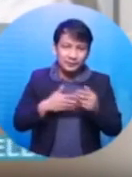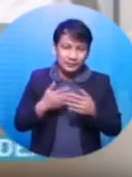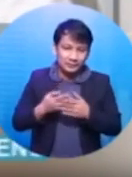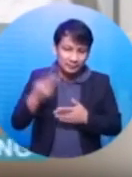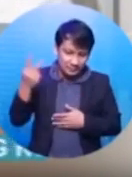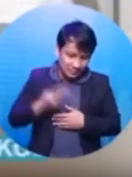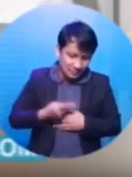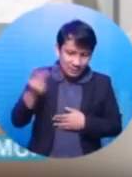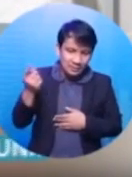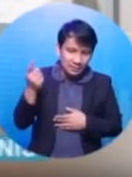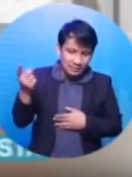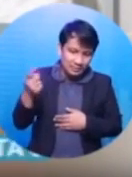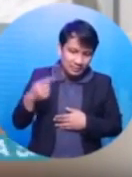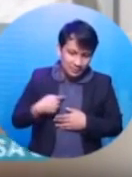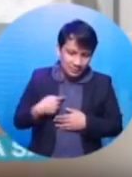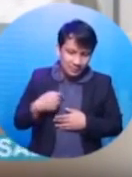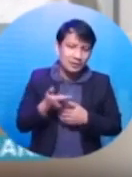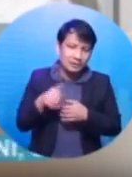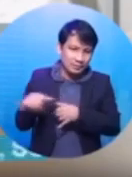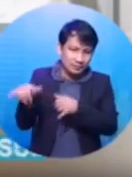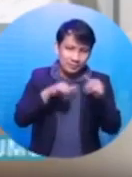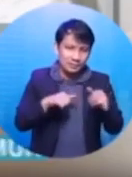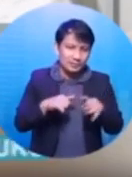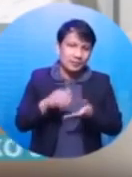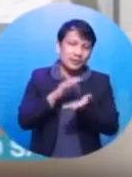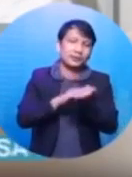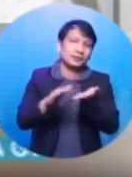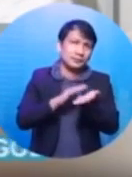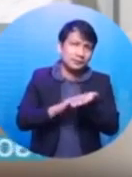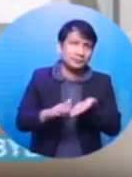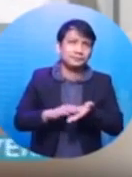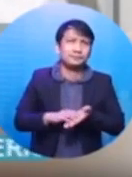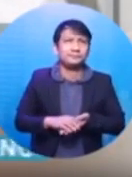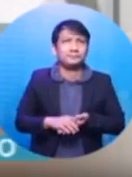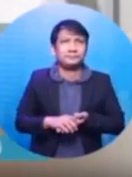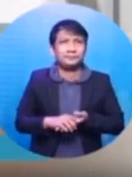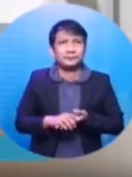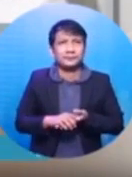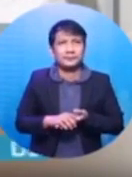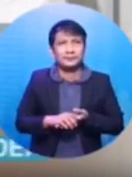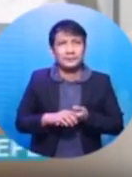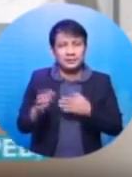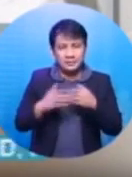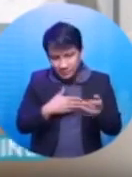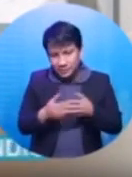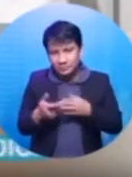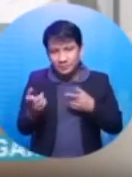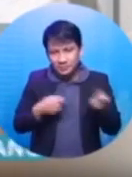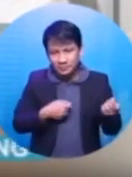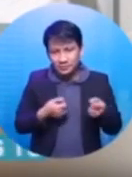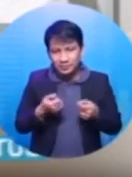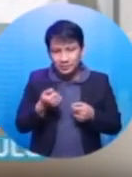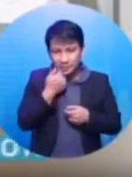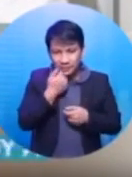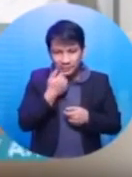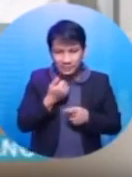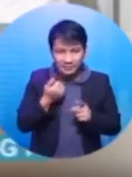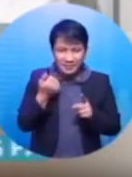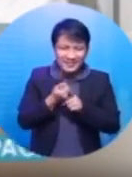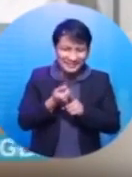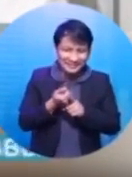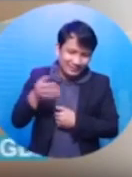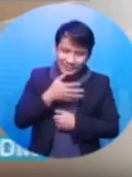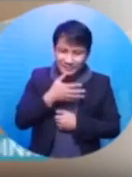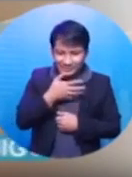nakakalam. Lahat yun, pinapatawad na kita kahit kanyang ka sa'kin, minungbog mo ako.